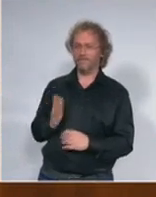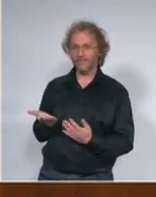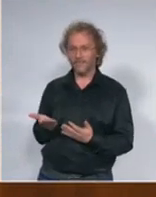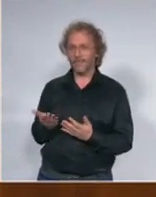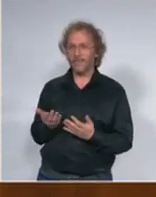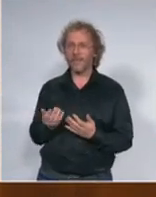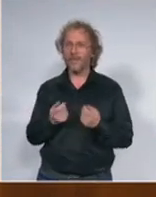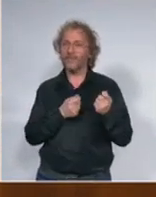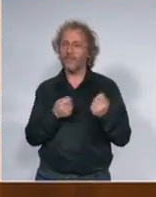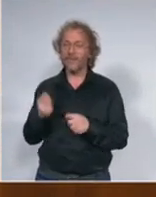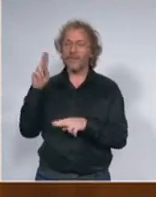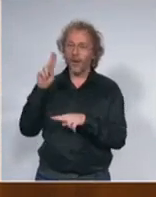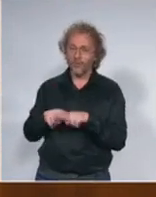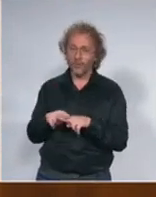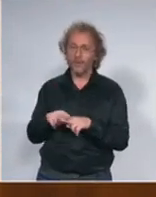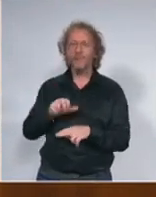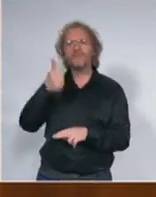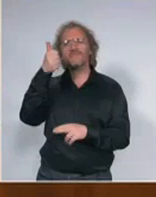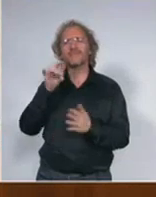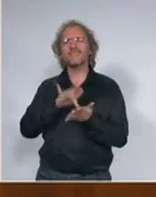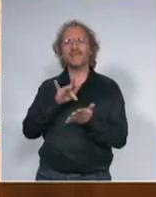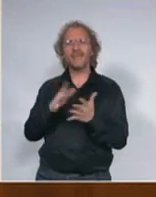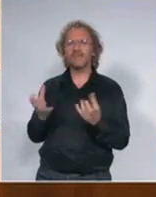primarni cilj spašavanje ljudskih života